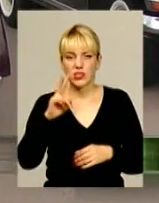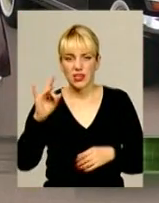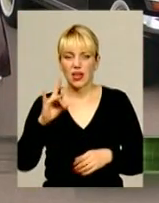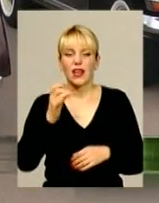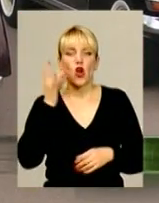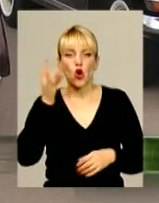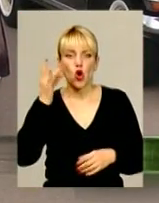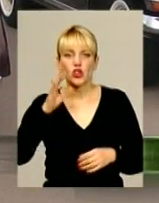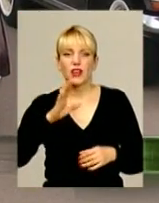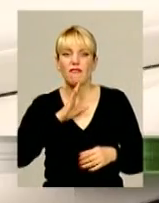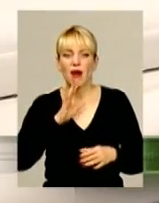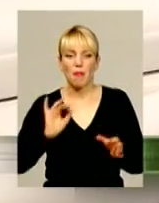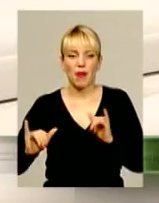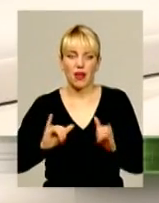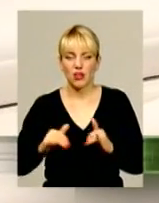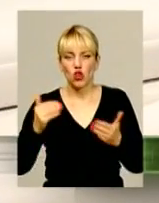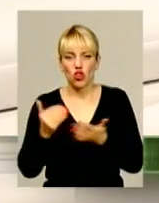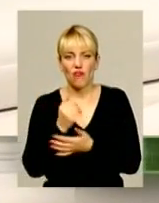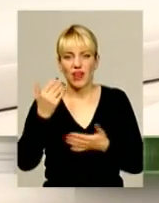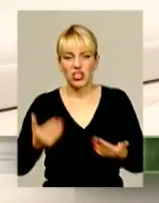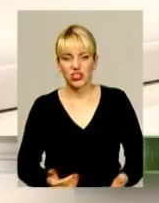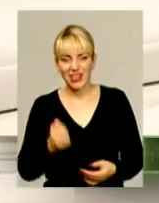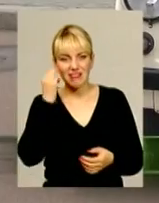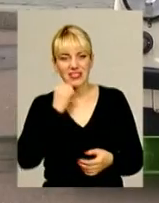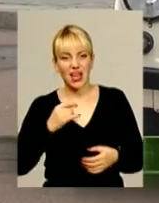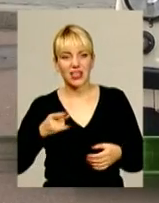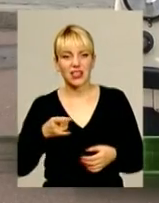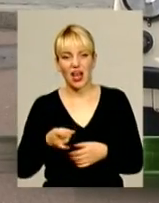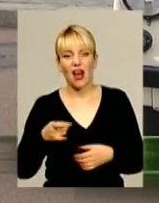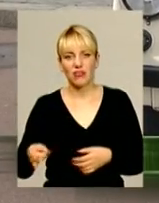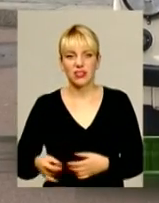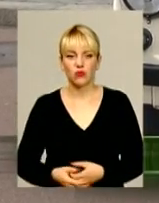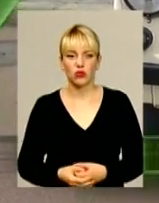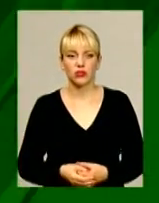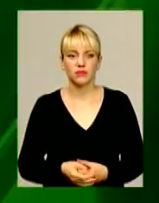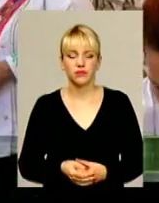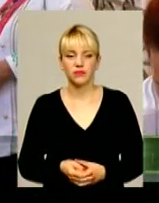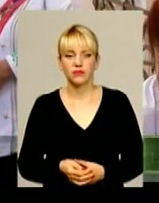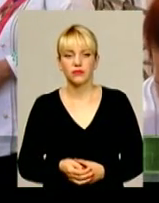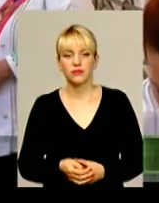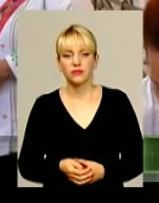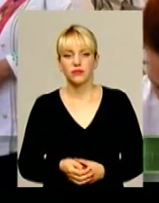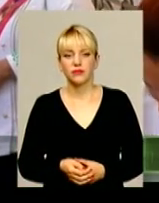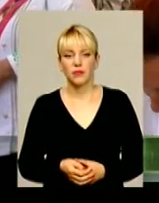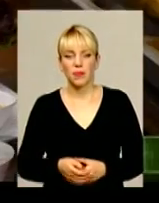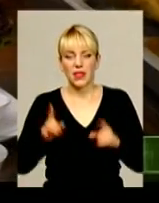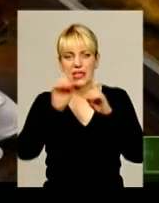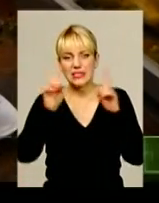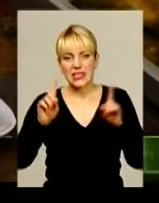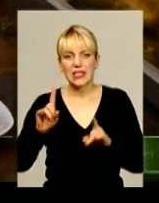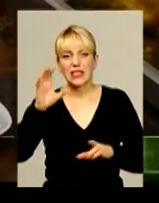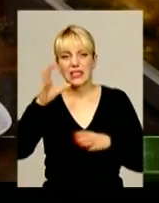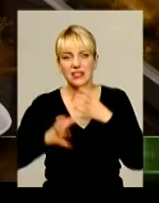Нове життя старих автівок. У Хмельницькому відбувся парад ретро-машин. Зірки світового